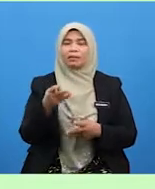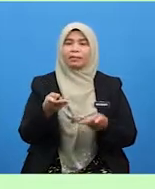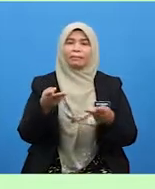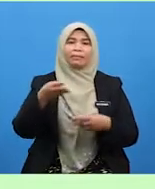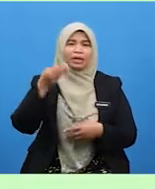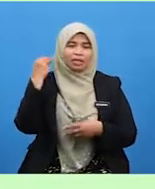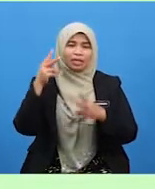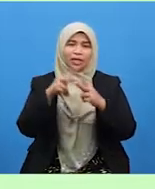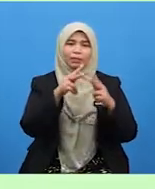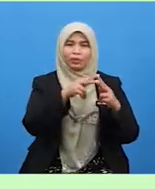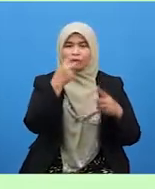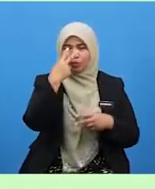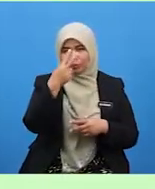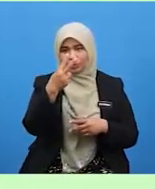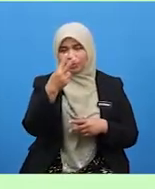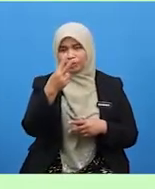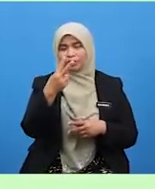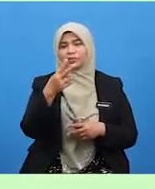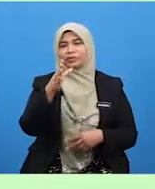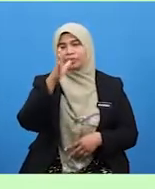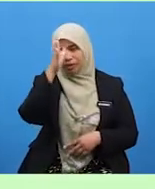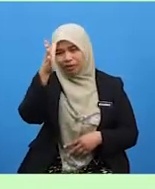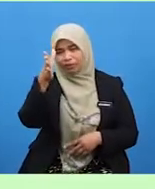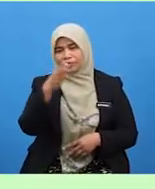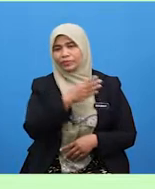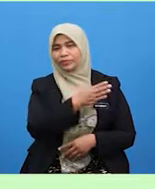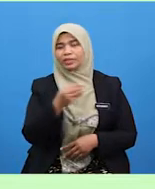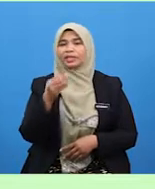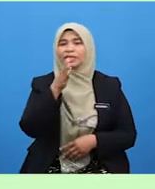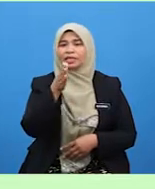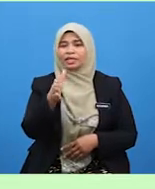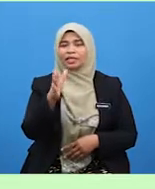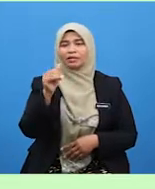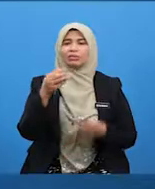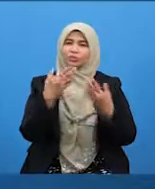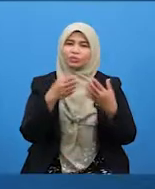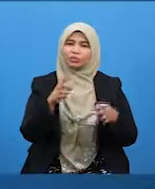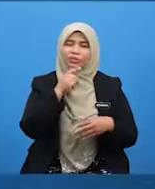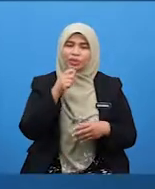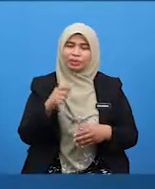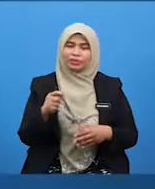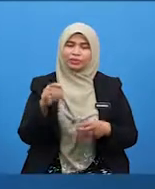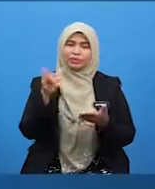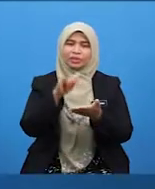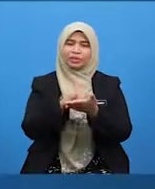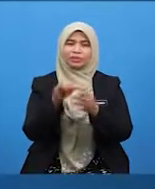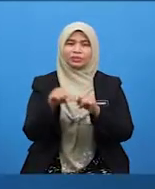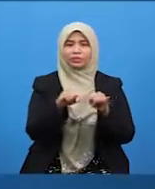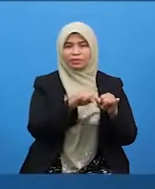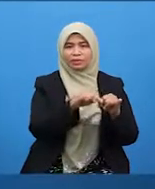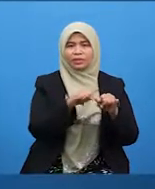kampung untuk menjenguk atok dan nenek yang telah tua. Begitu juga